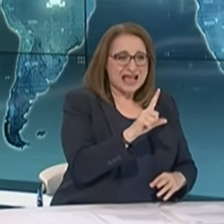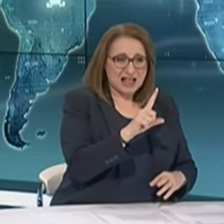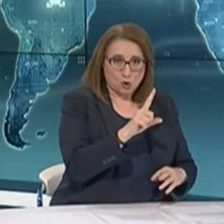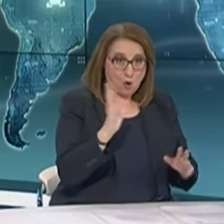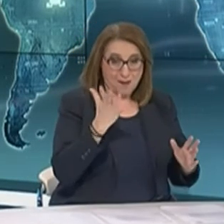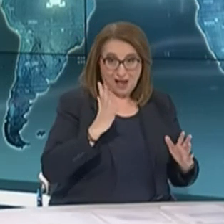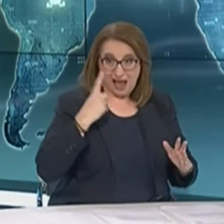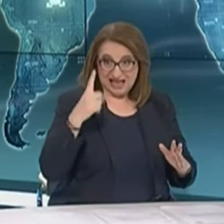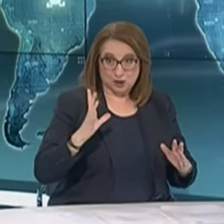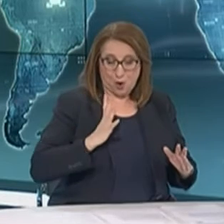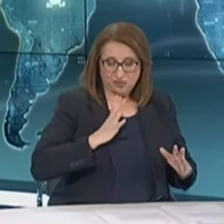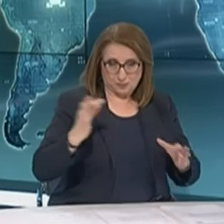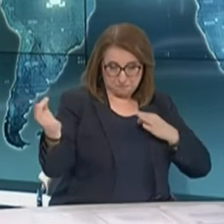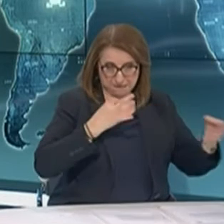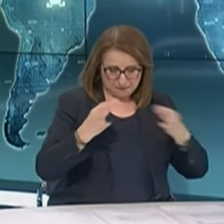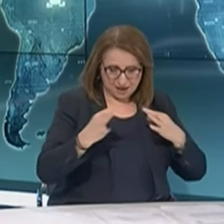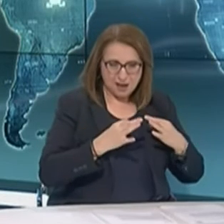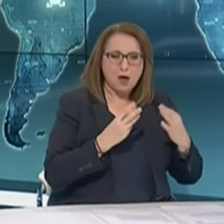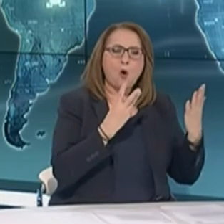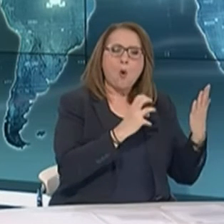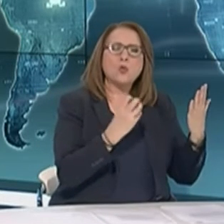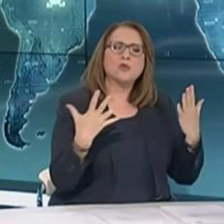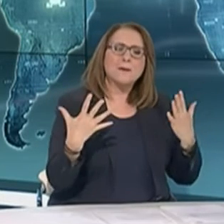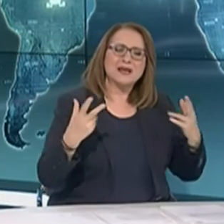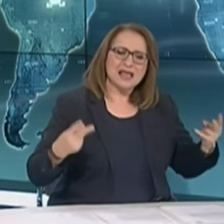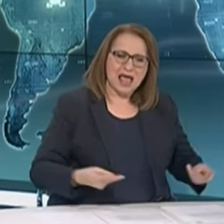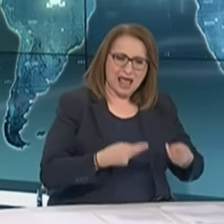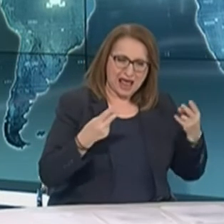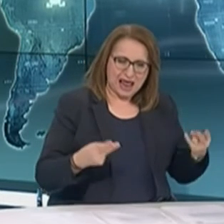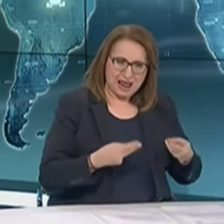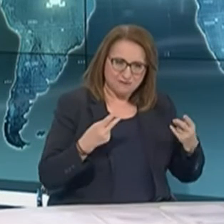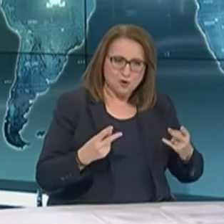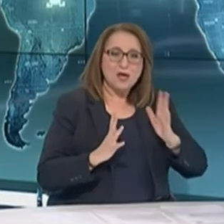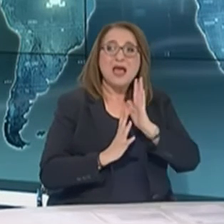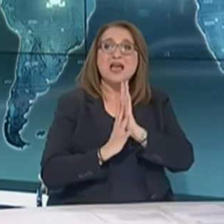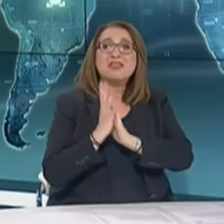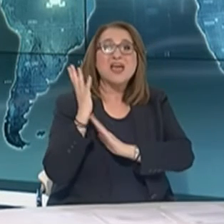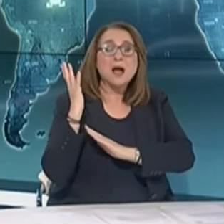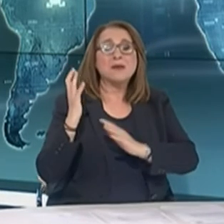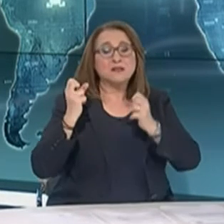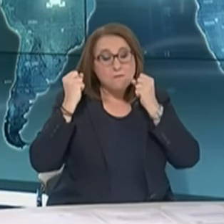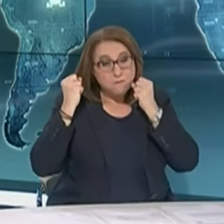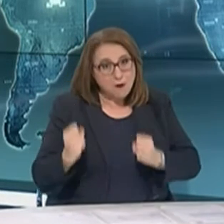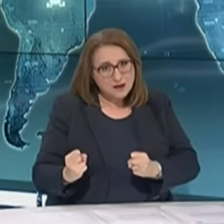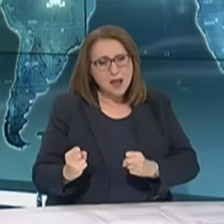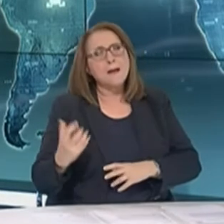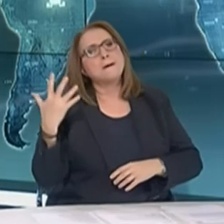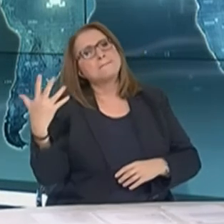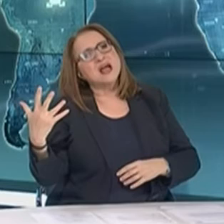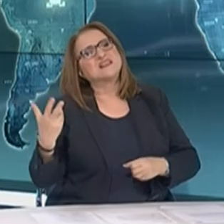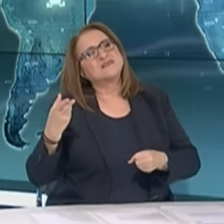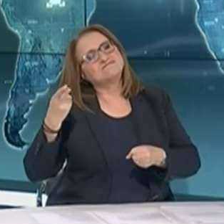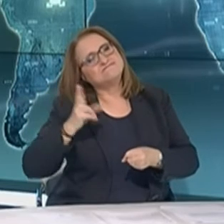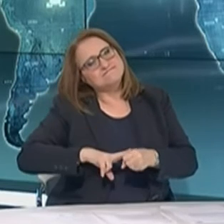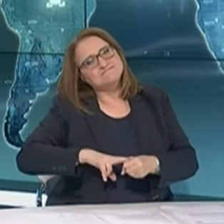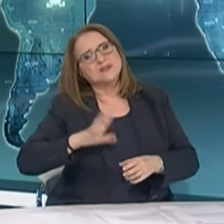Σας ευχαριστώ. και τα 5 να νοσούν πολύ άσχημα ή να καταλήγουν. Μιλάμε για μια στατιστική